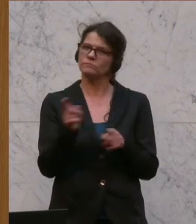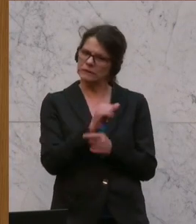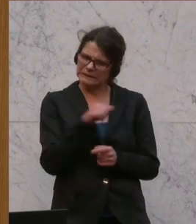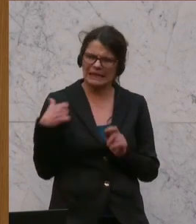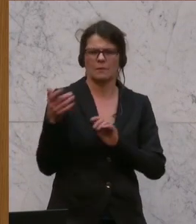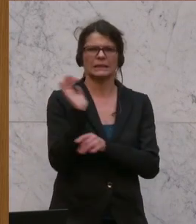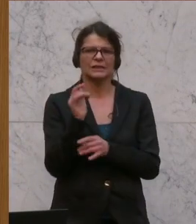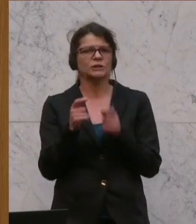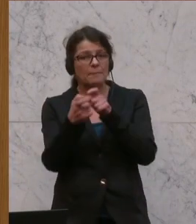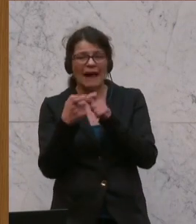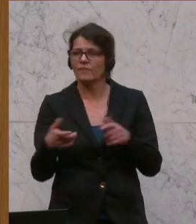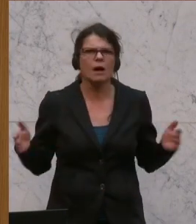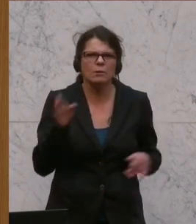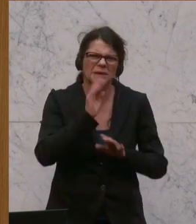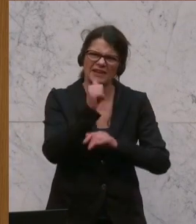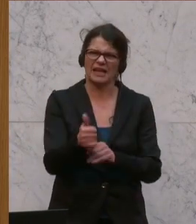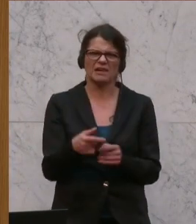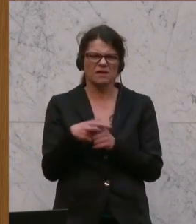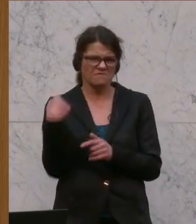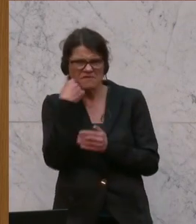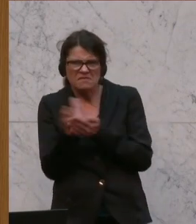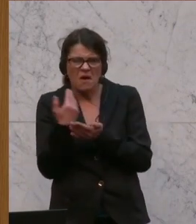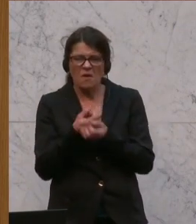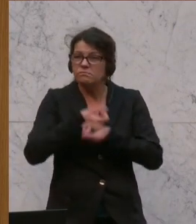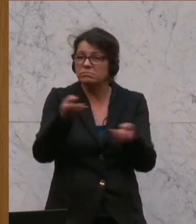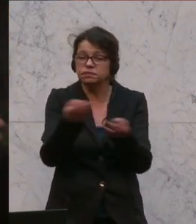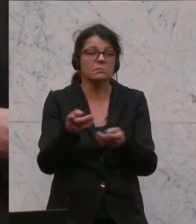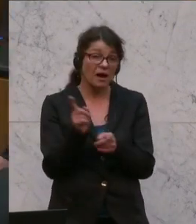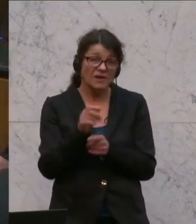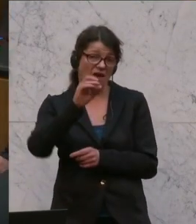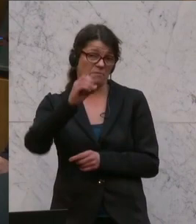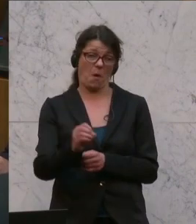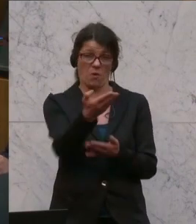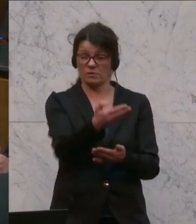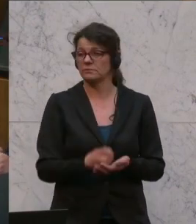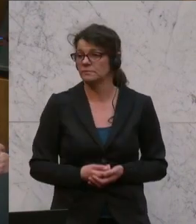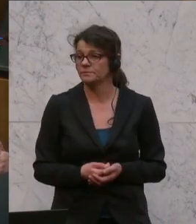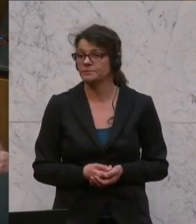Debatte, aber bitte nicht mit Fake News schleudern, wie es die FPÖ sind. Vielen Dank.